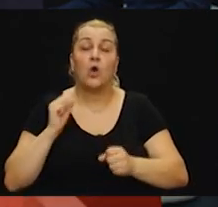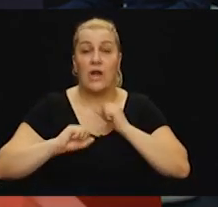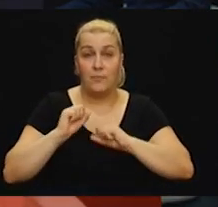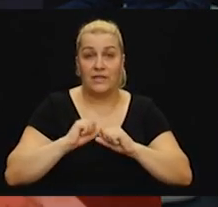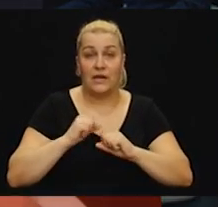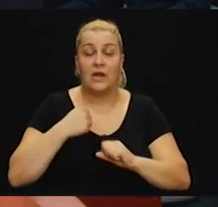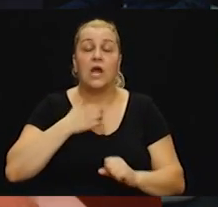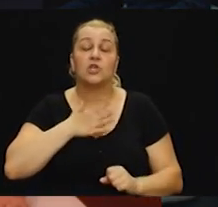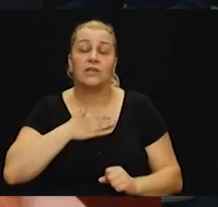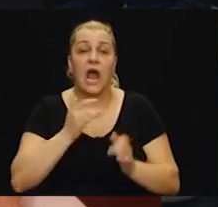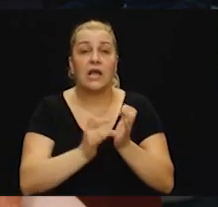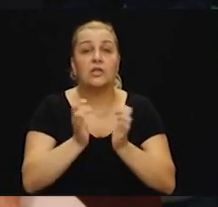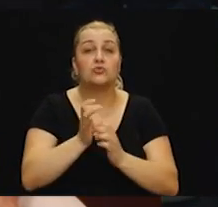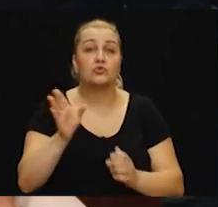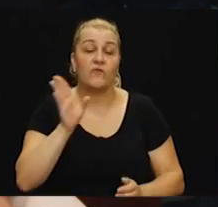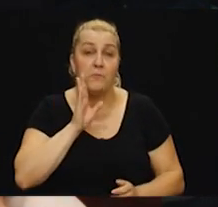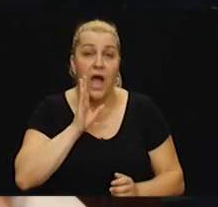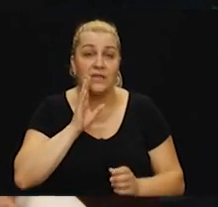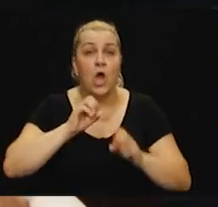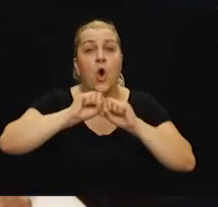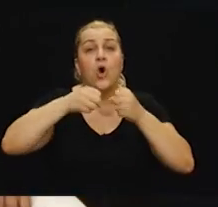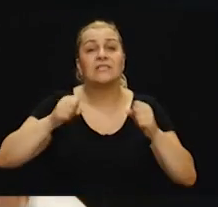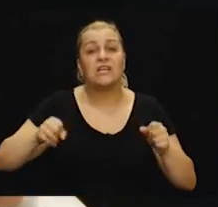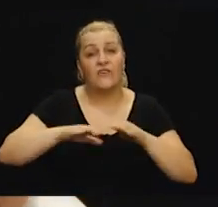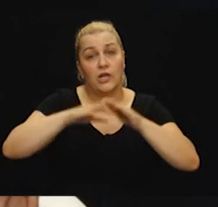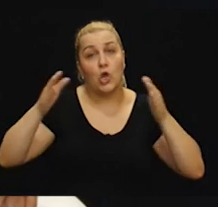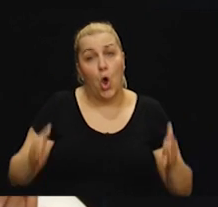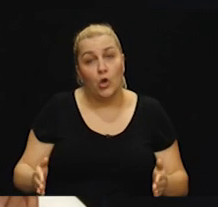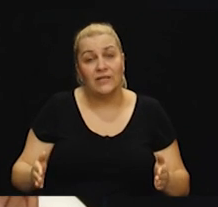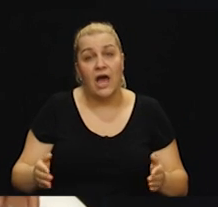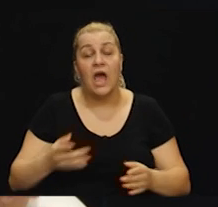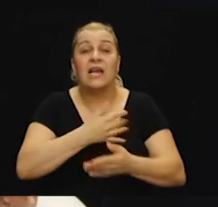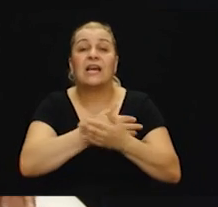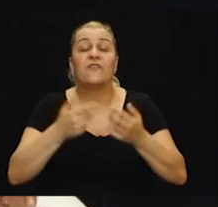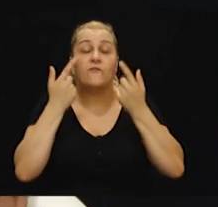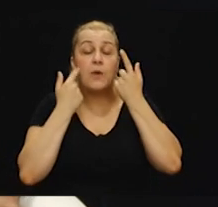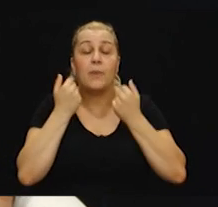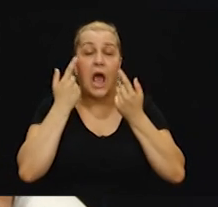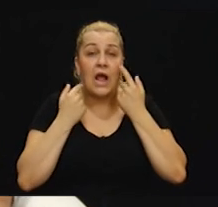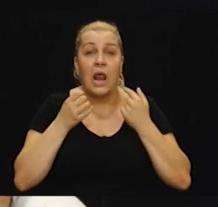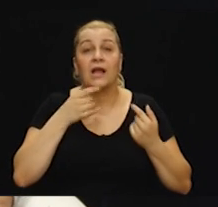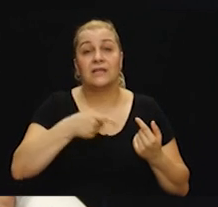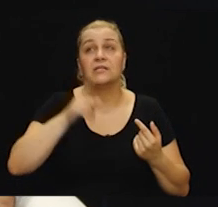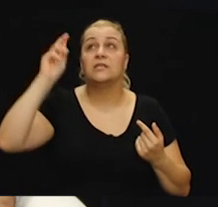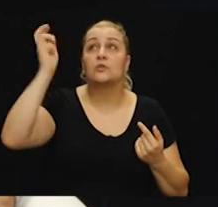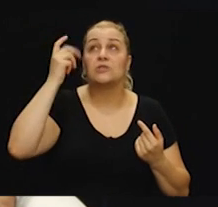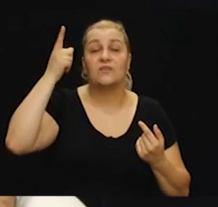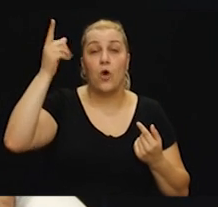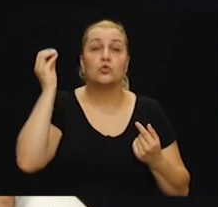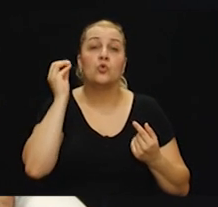Naša draga Isusova mati sa oskrnavljena oltara krvavao je plakala kad si je dozivao ljubeći.